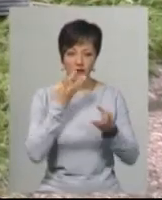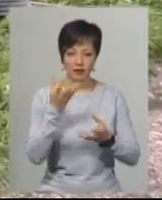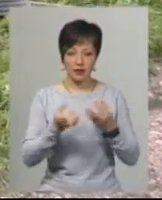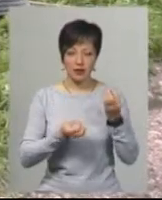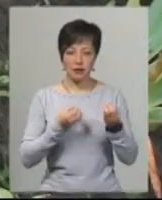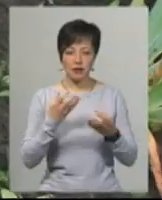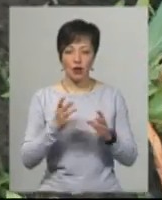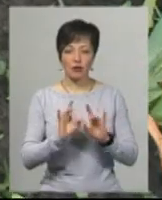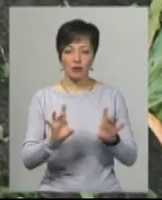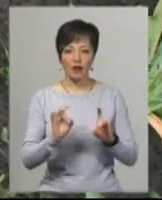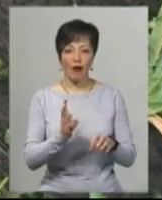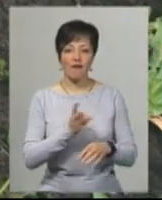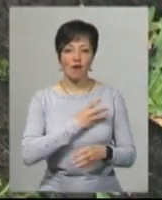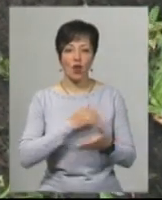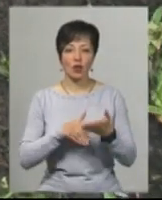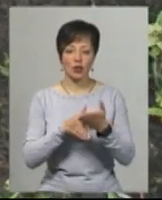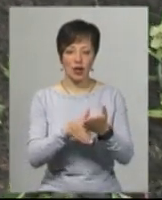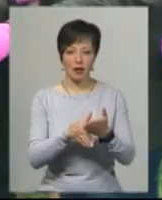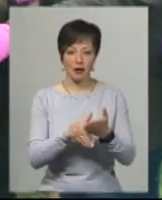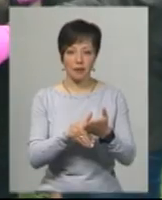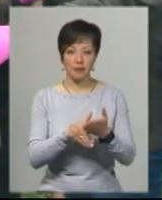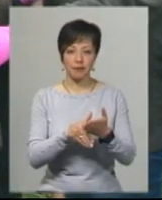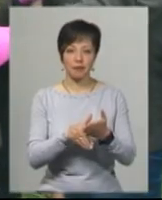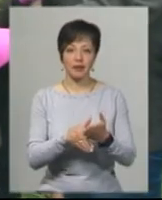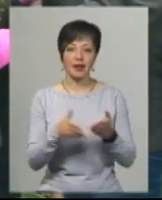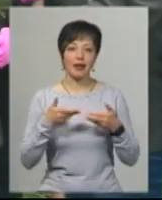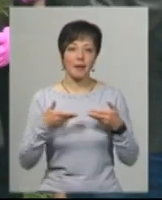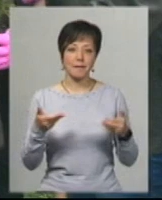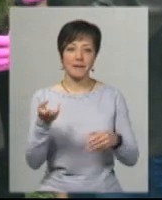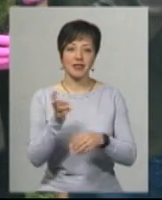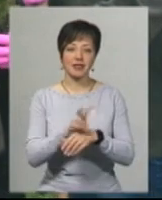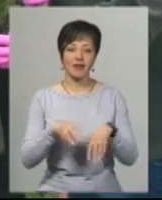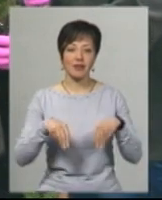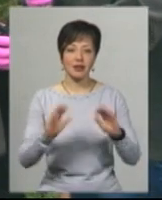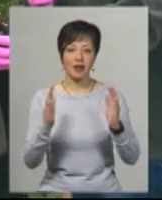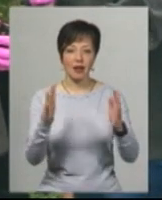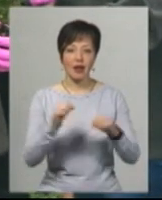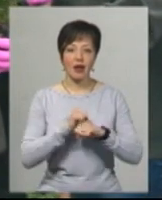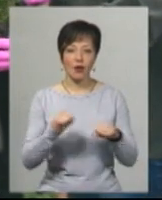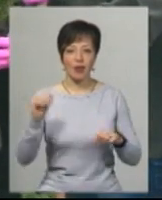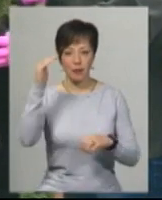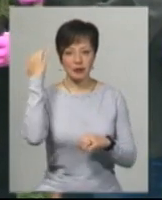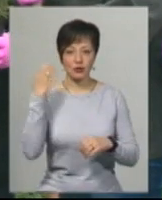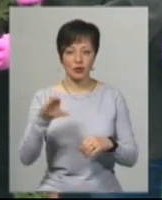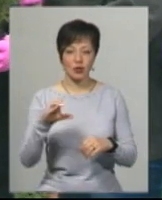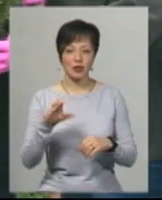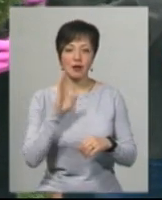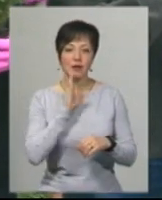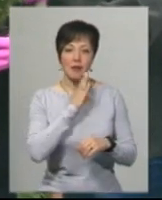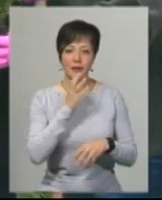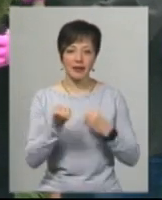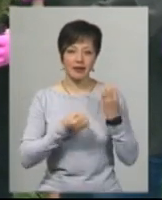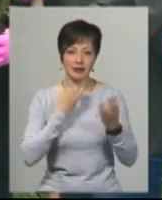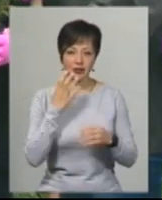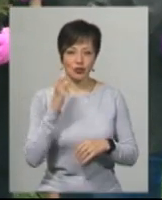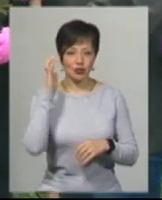волонтерка та учасниця Революції Гідності Валентина Базилюк. Ми прийшли висадити на алеї Героїв Небесної Сотні мамину квітку,